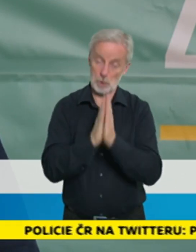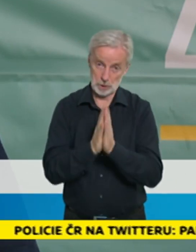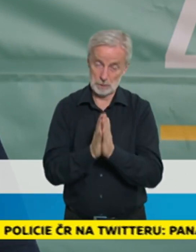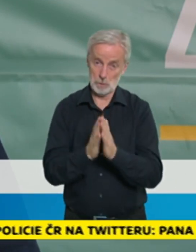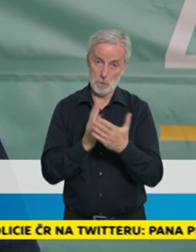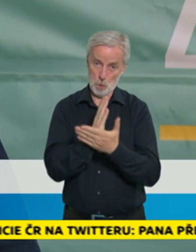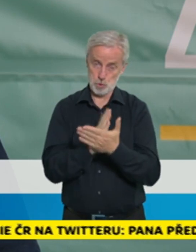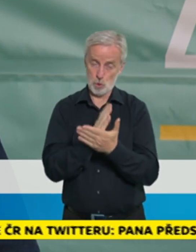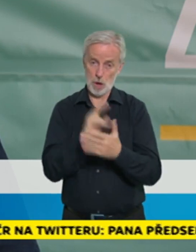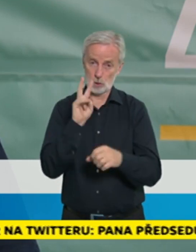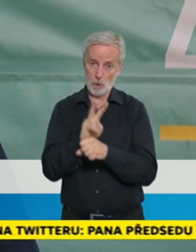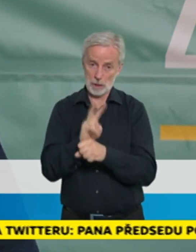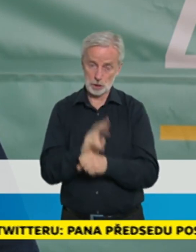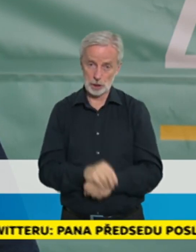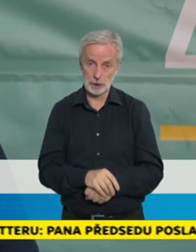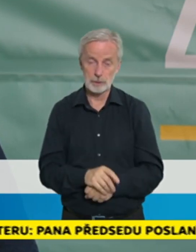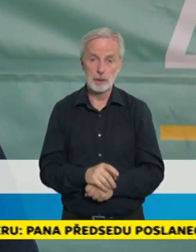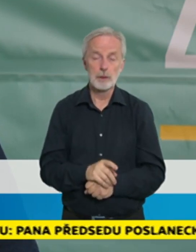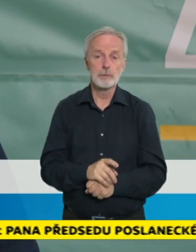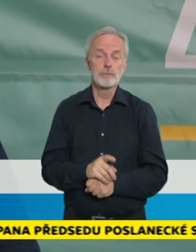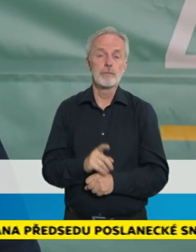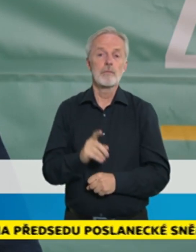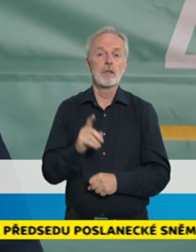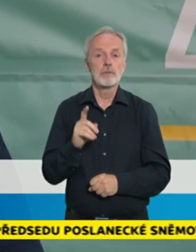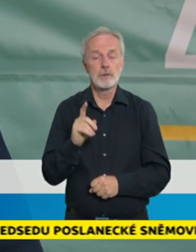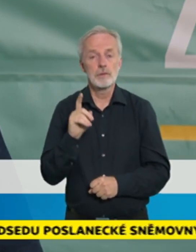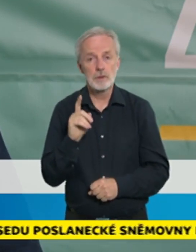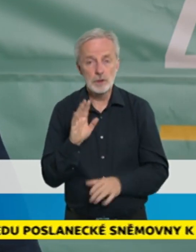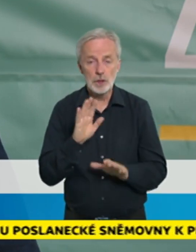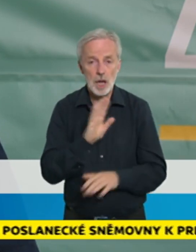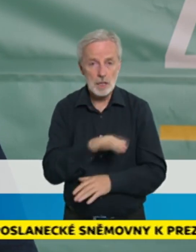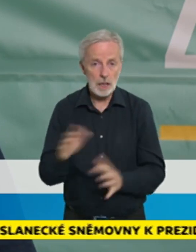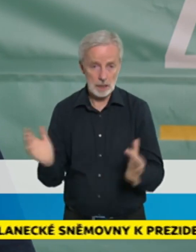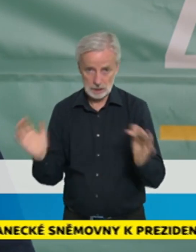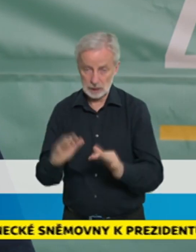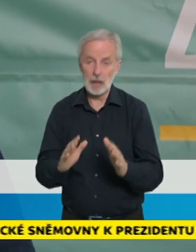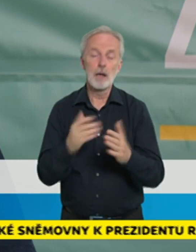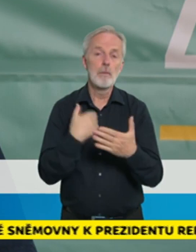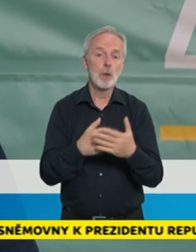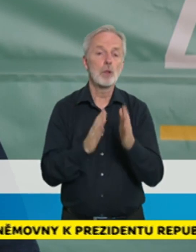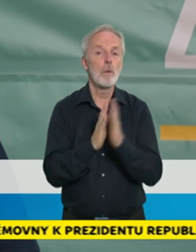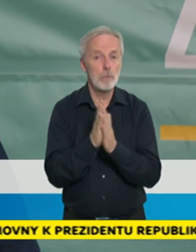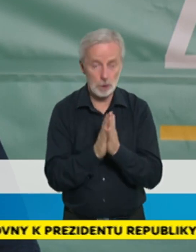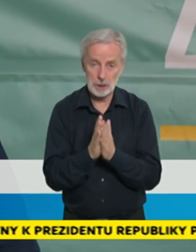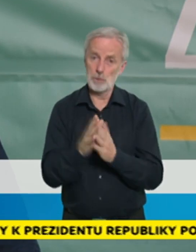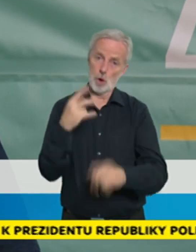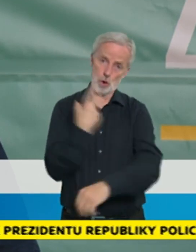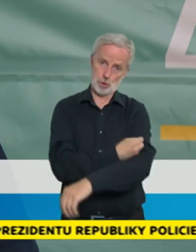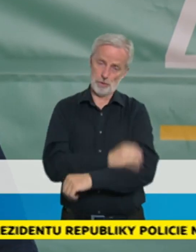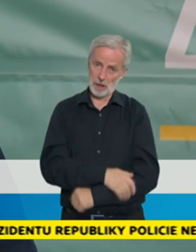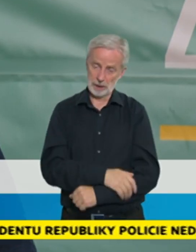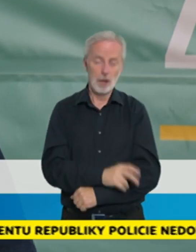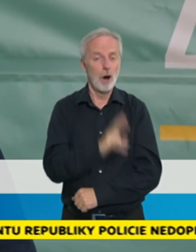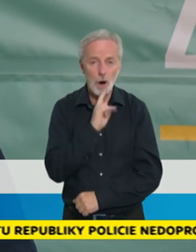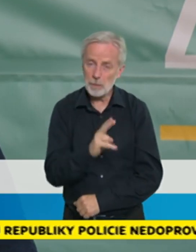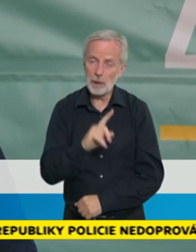se tam chovají děti než ve třídě, takže tady jedině apel na to, nechte se očkovat, zejména osoby, které